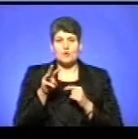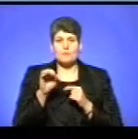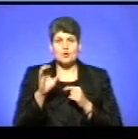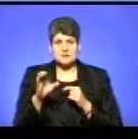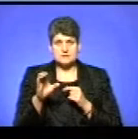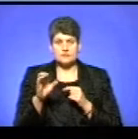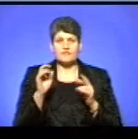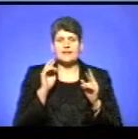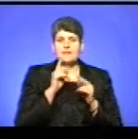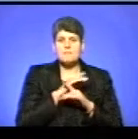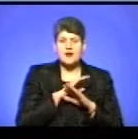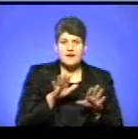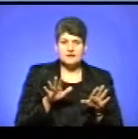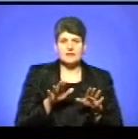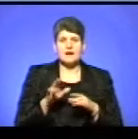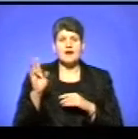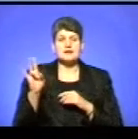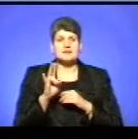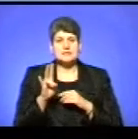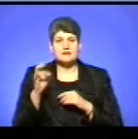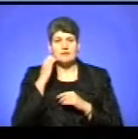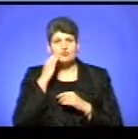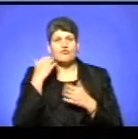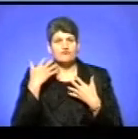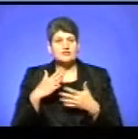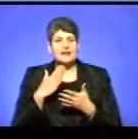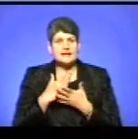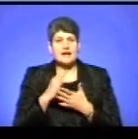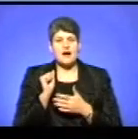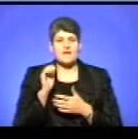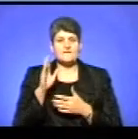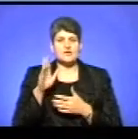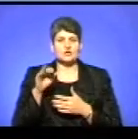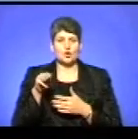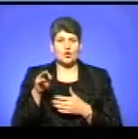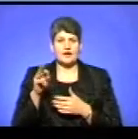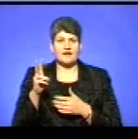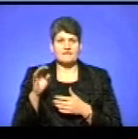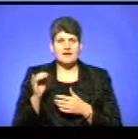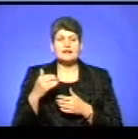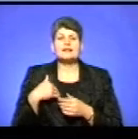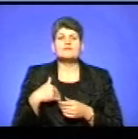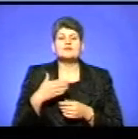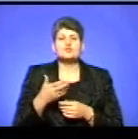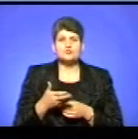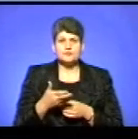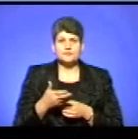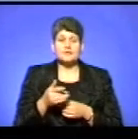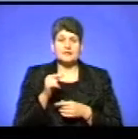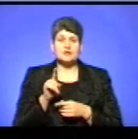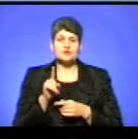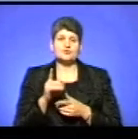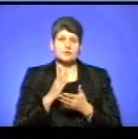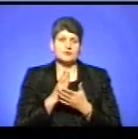неправильний, а от церква вже московська, вона є автокефальною. Ну і навіщо? Тому що те, що